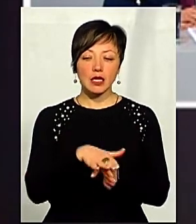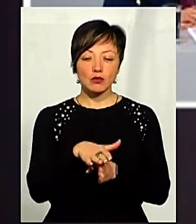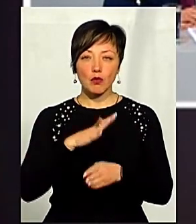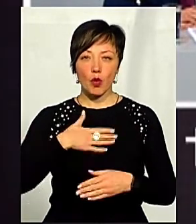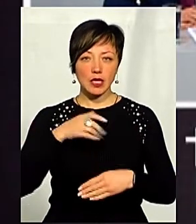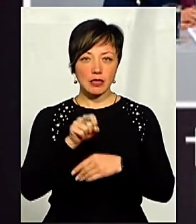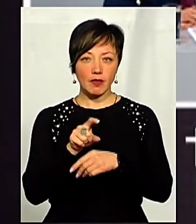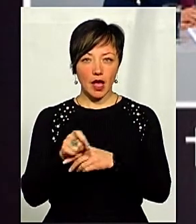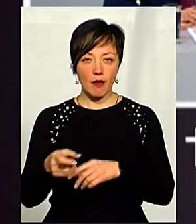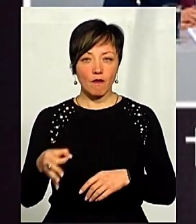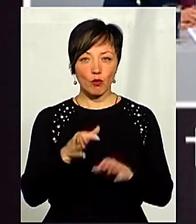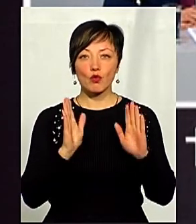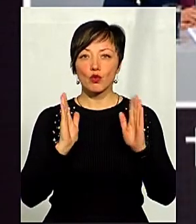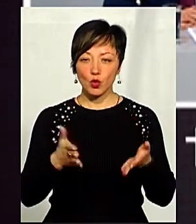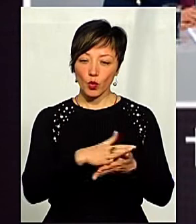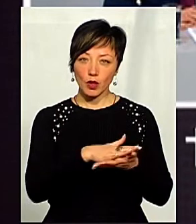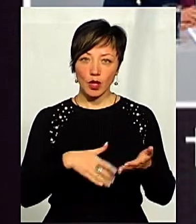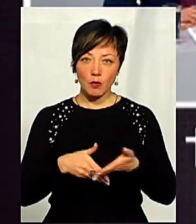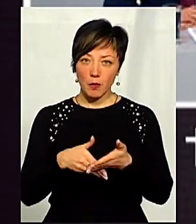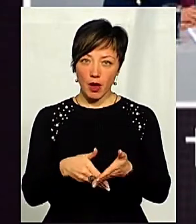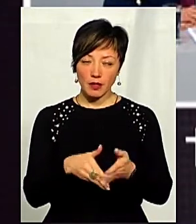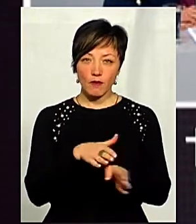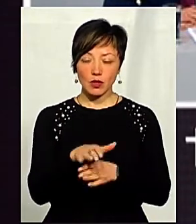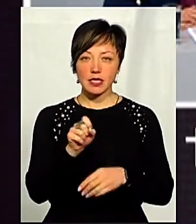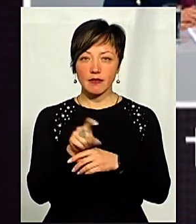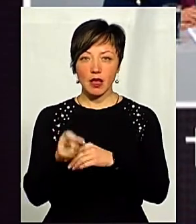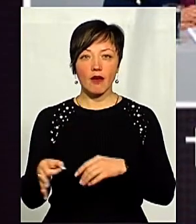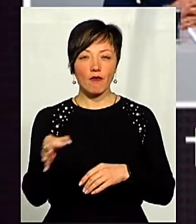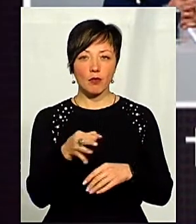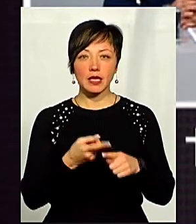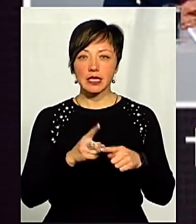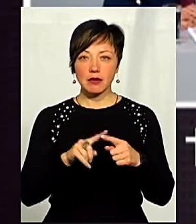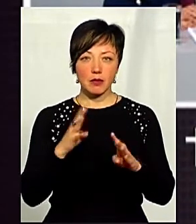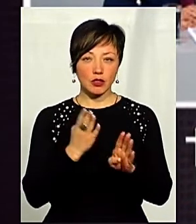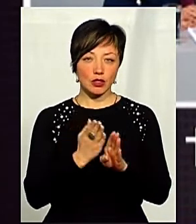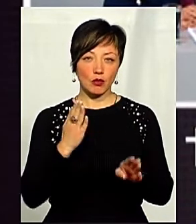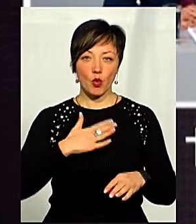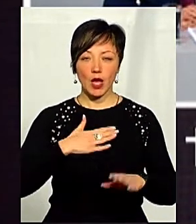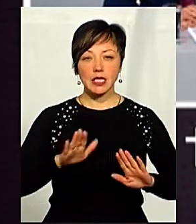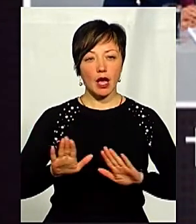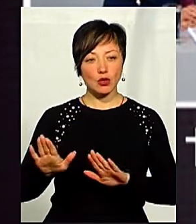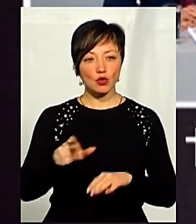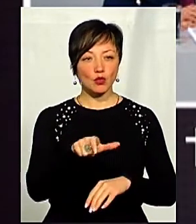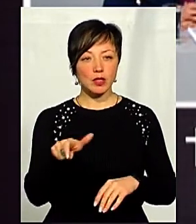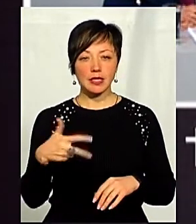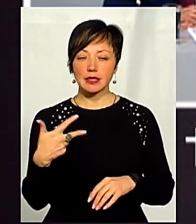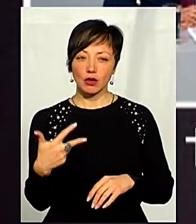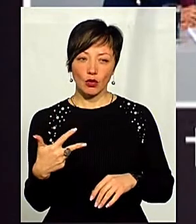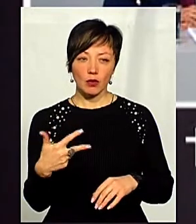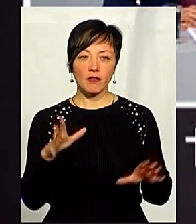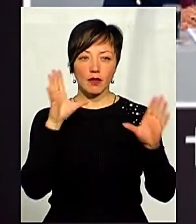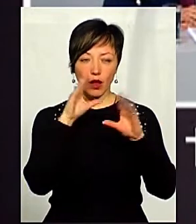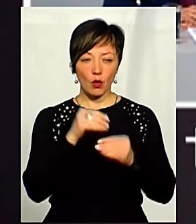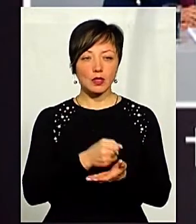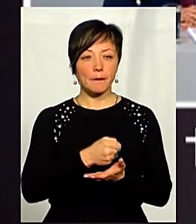завдання в області, яка буде допомагати мені реалізовувати завдання в області і надалі. Це, передусім, мої заступники, з трьох з яких мені